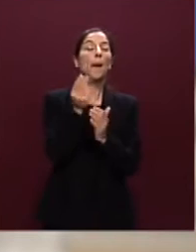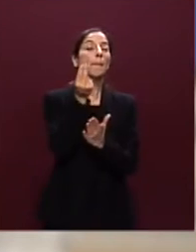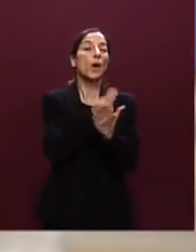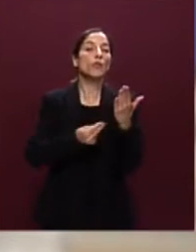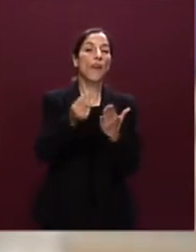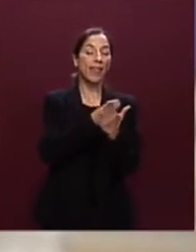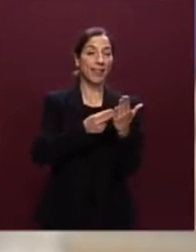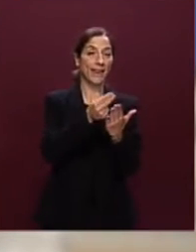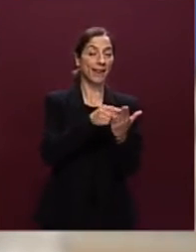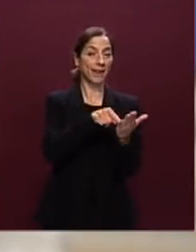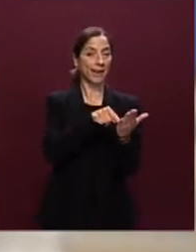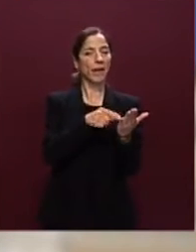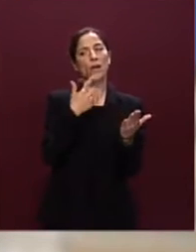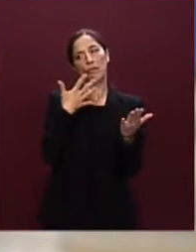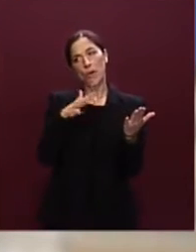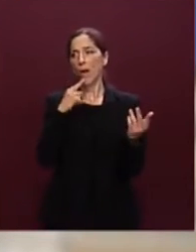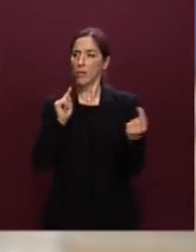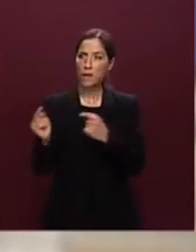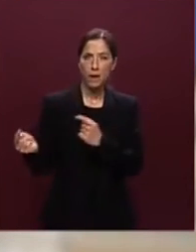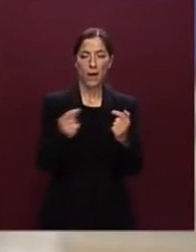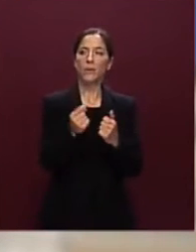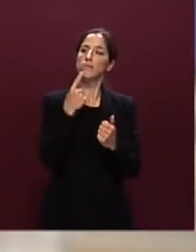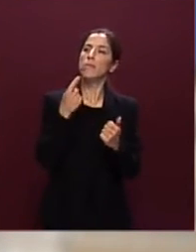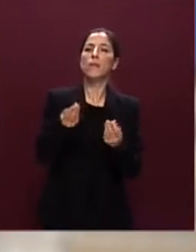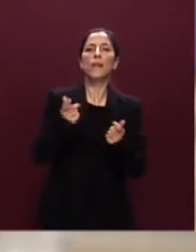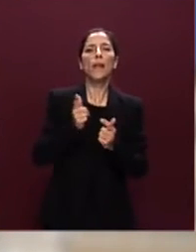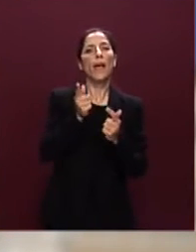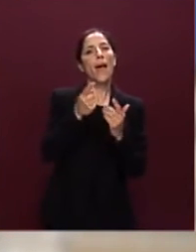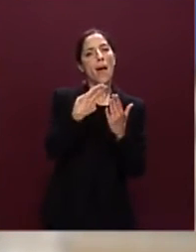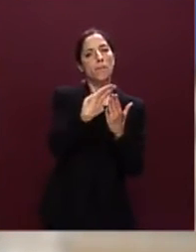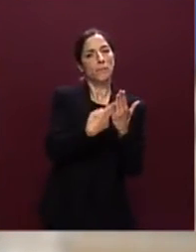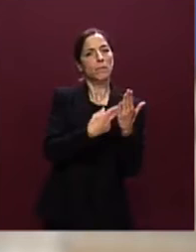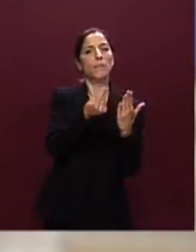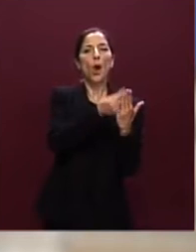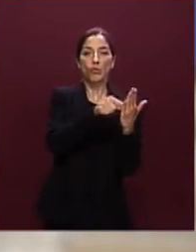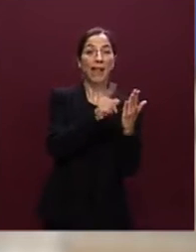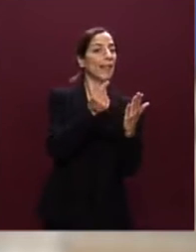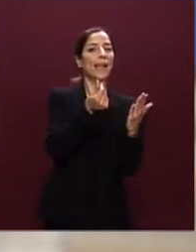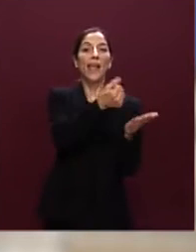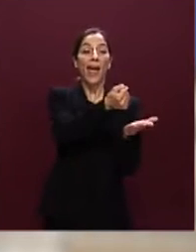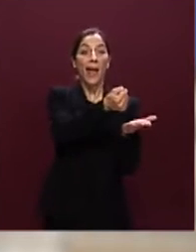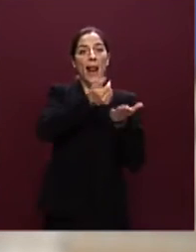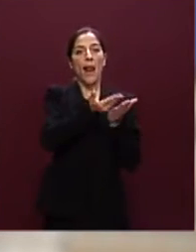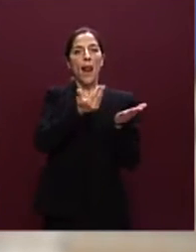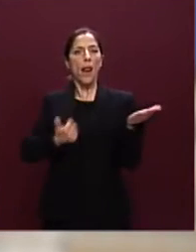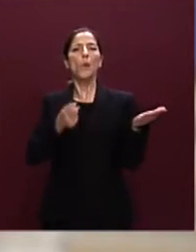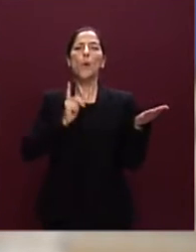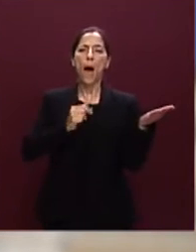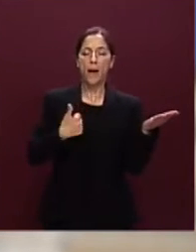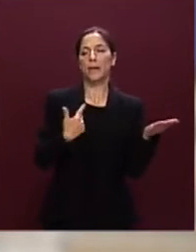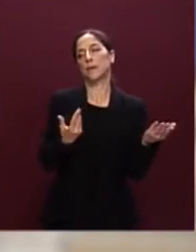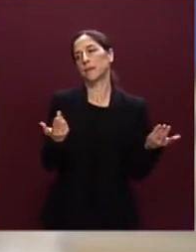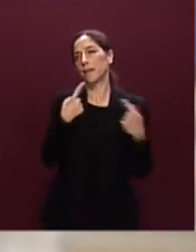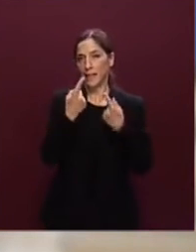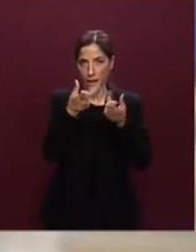grande dibattito fateci l'elenco dei progetti che definanziate quando noi completeremo la fase